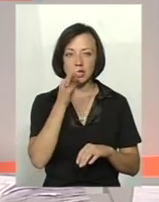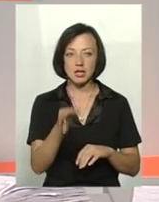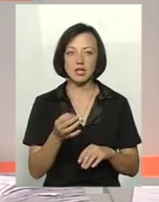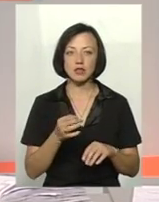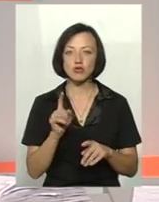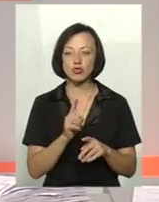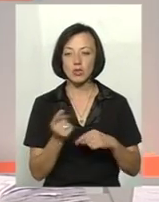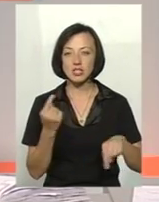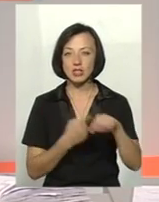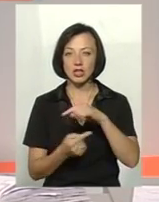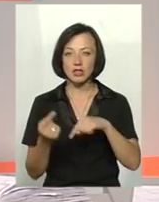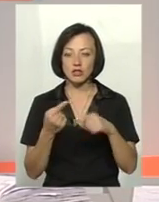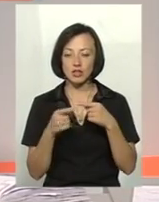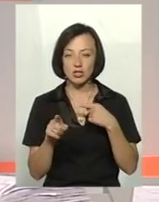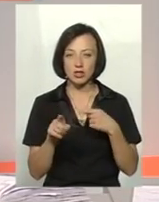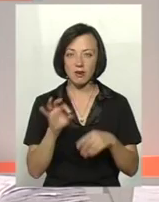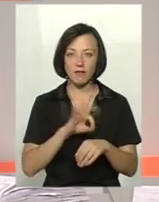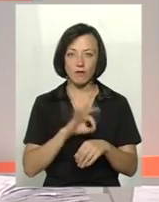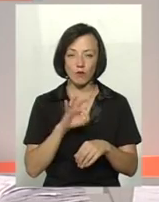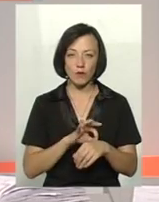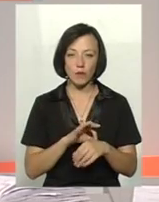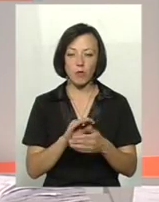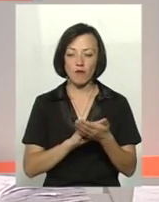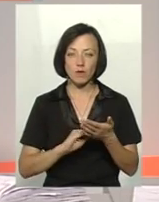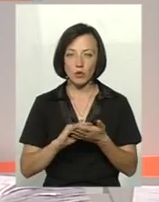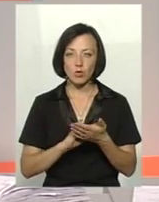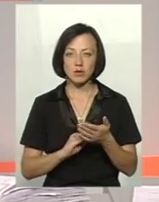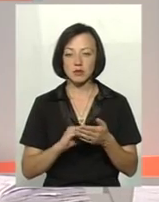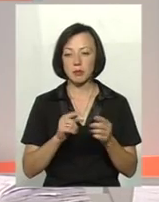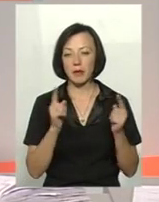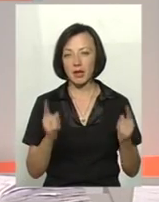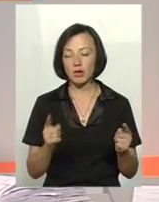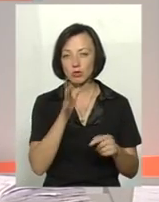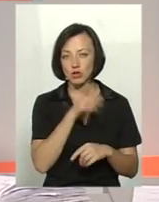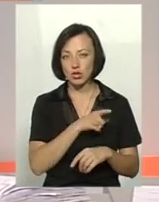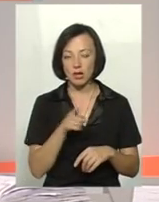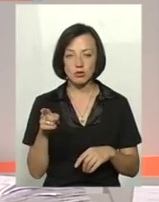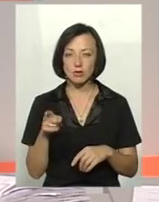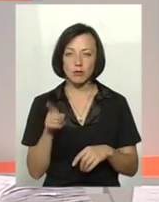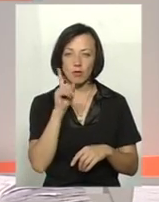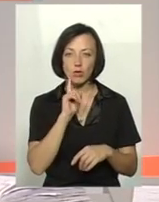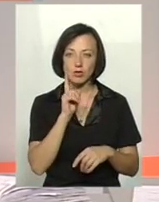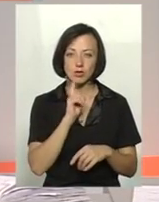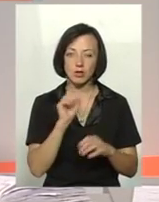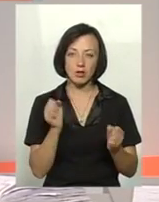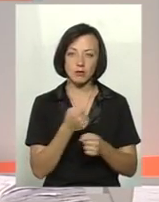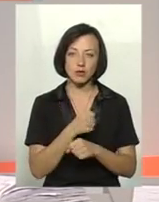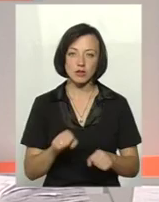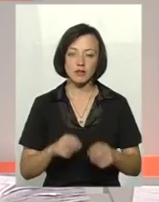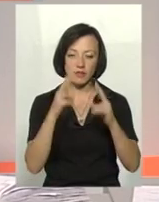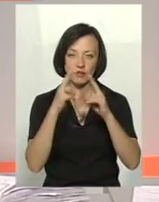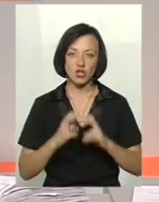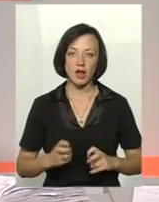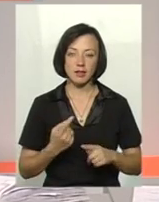циклічність, як при других вірусних захворюваннях, що воно повторюється через один період часу, чи через другий, поки що ще вивчається.